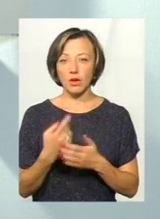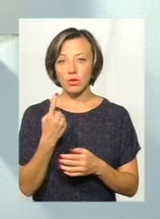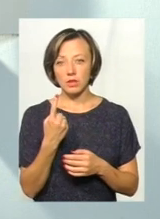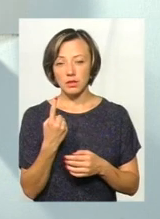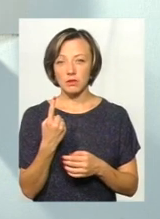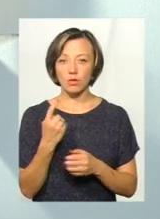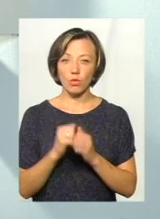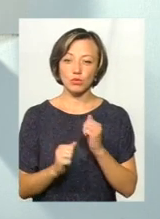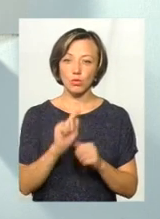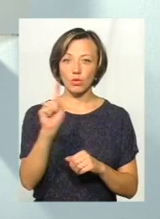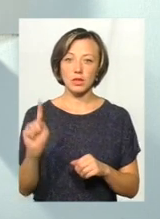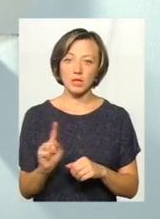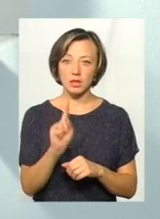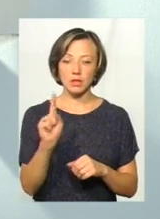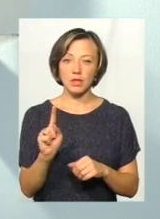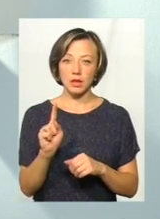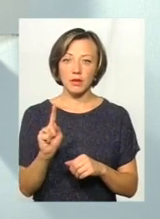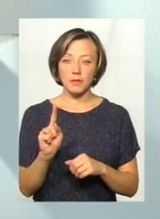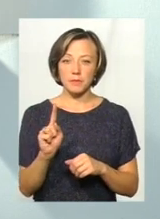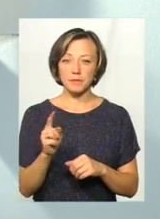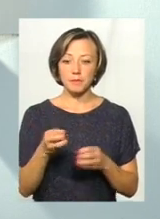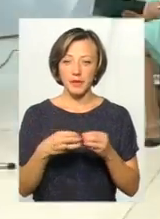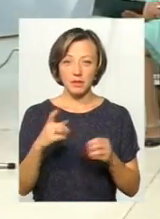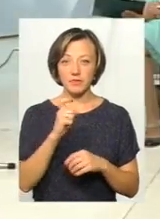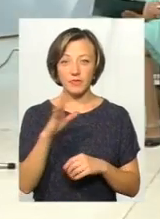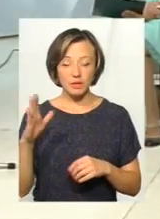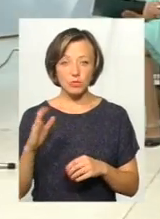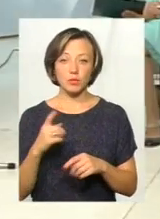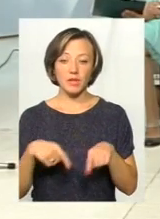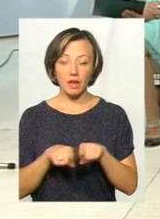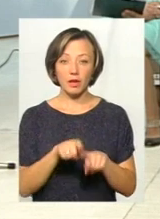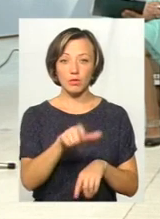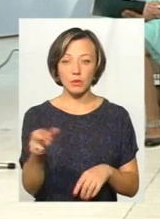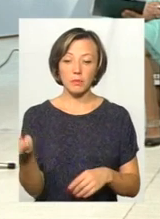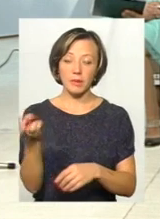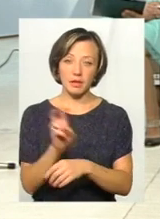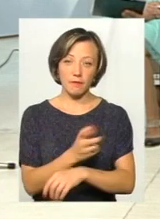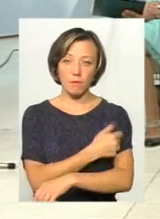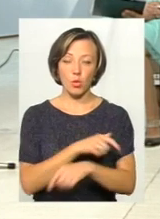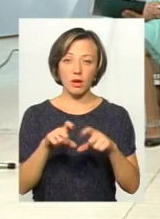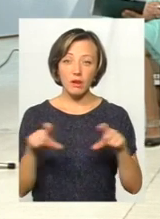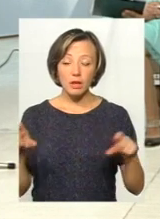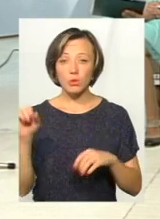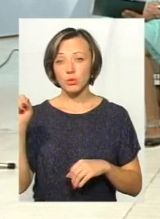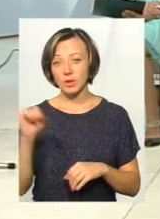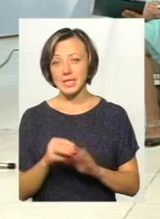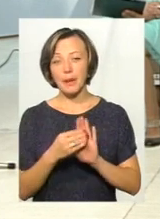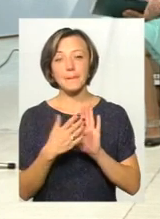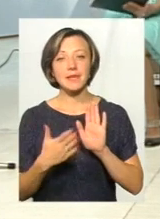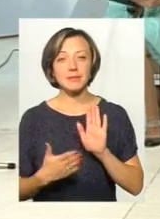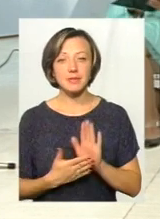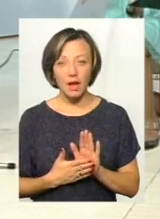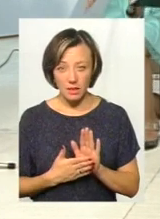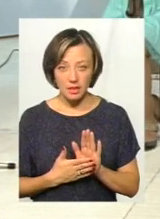кожну годину, чи тих 15 хвилин, для того, щоб такі пацієнти могли прийти в поліклініку і записати,